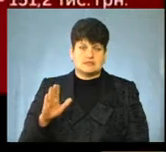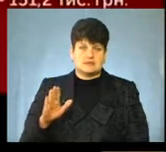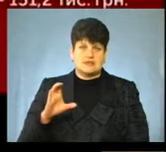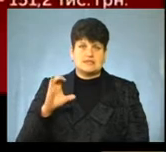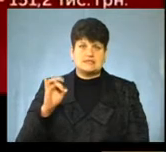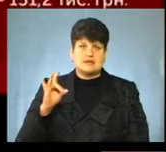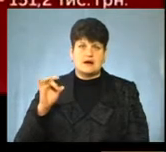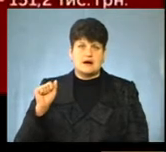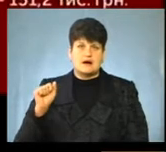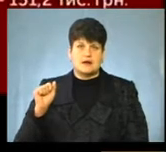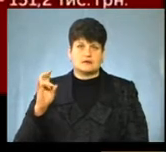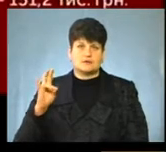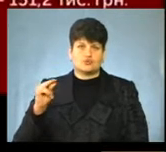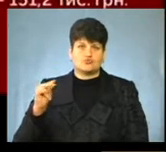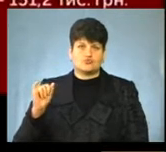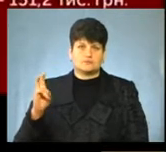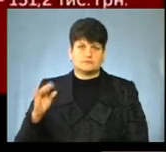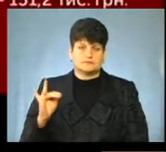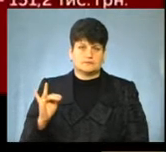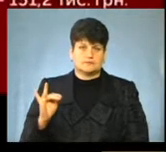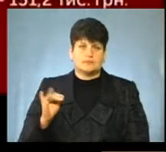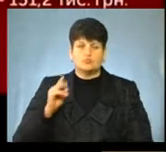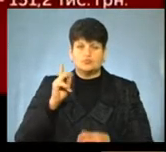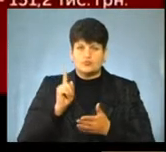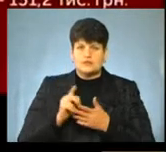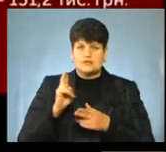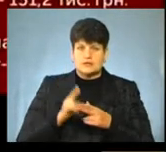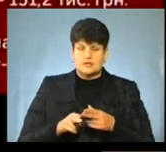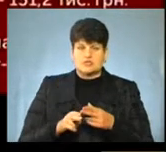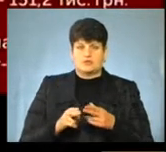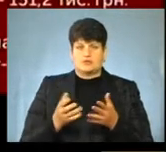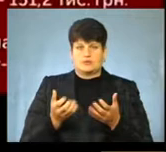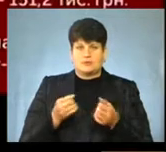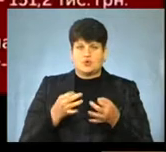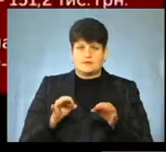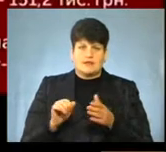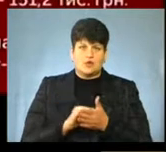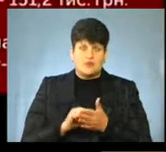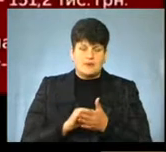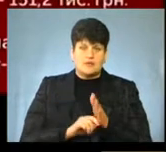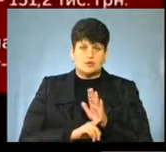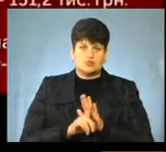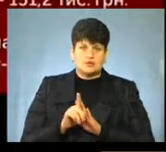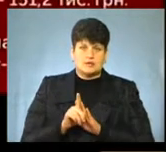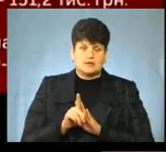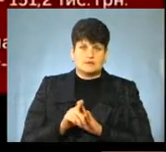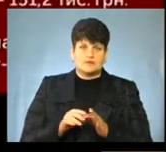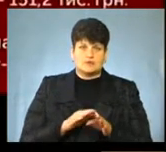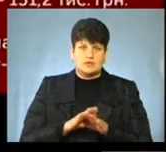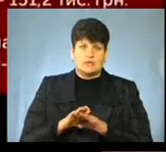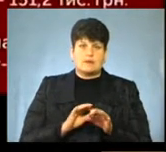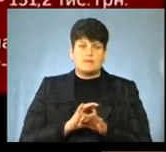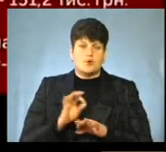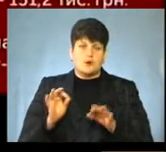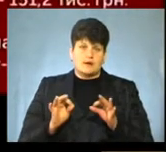Саранчуківська об'єднана територіальна громада завершити отримання дозвільних документів і розпочати реалізацію